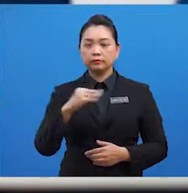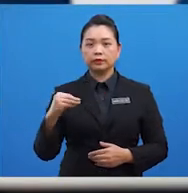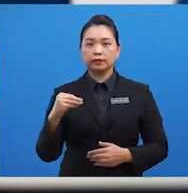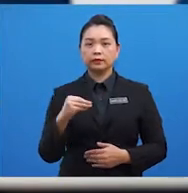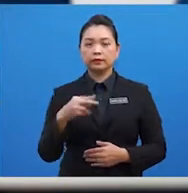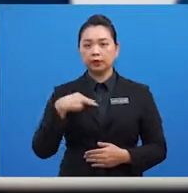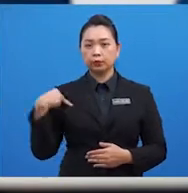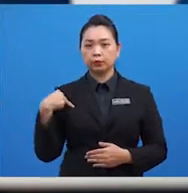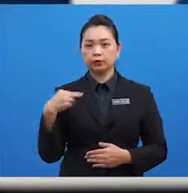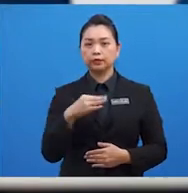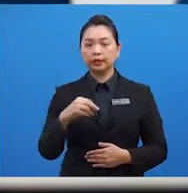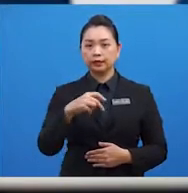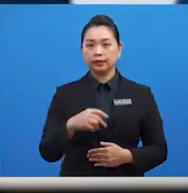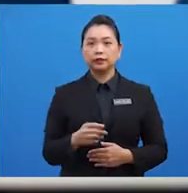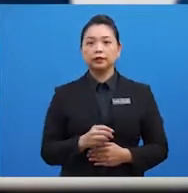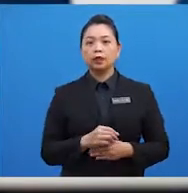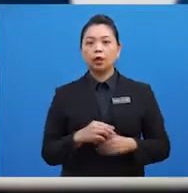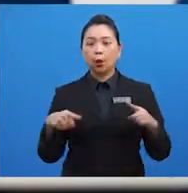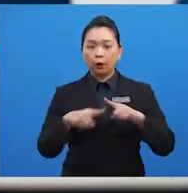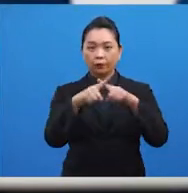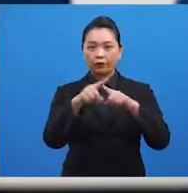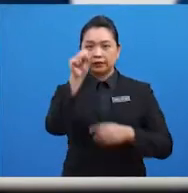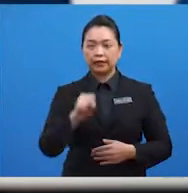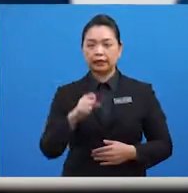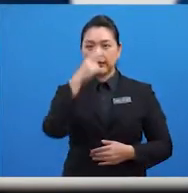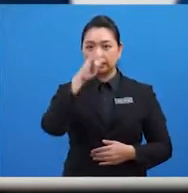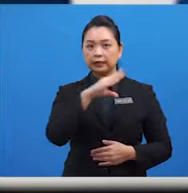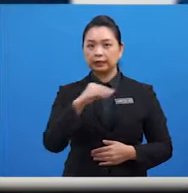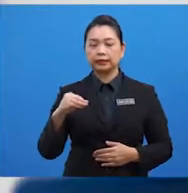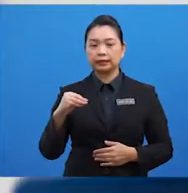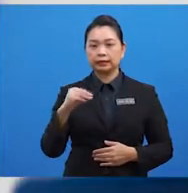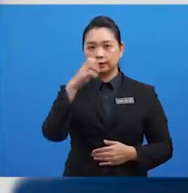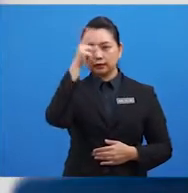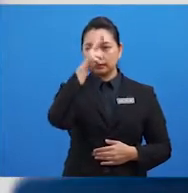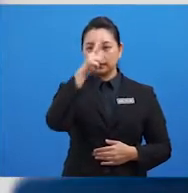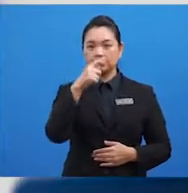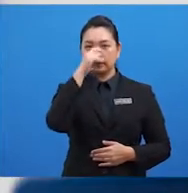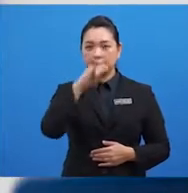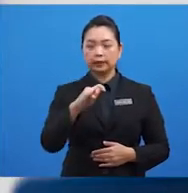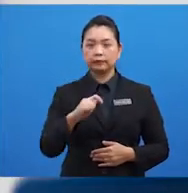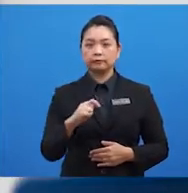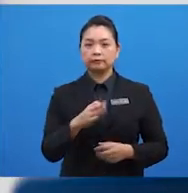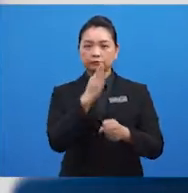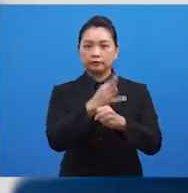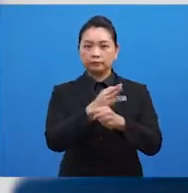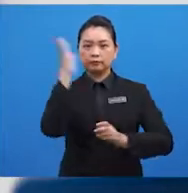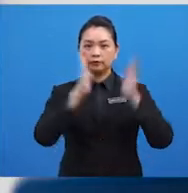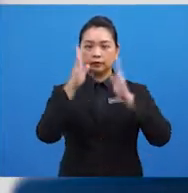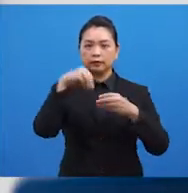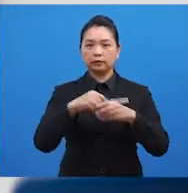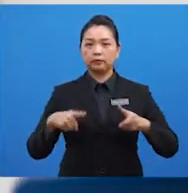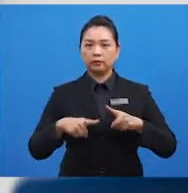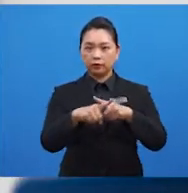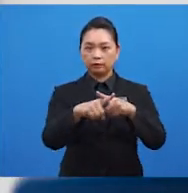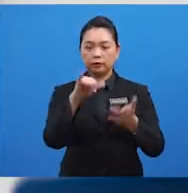dan konflik Selatan Thai, Polo dengan kerajaan Thai. Peranan Malaysia di dalam konflik ini